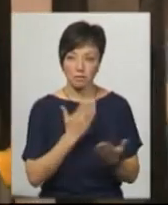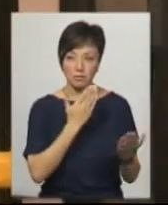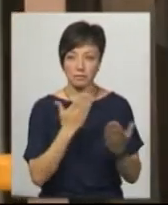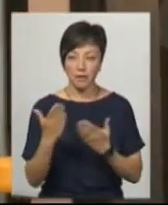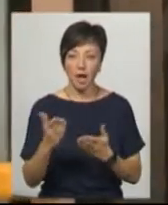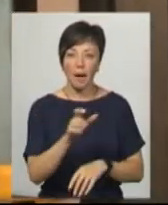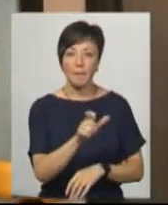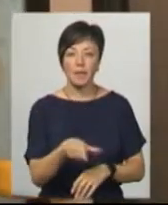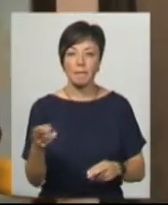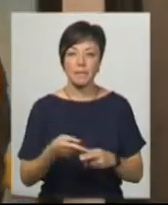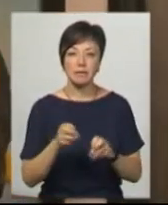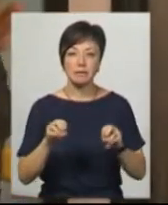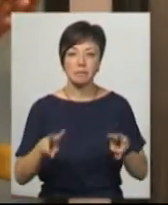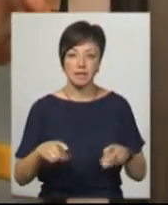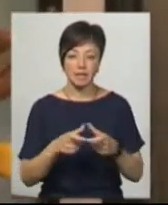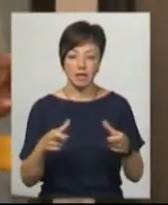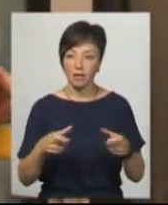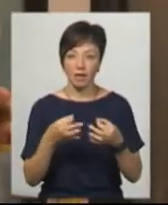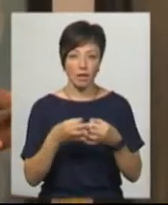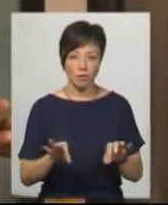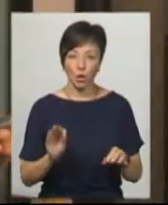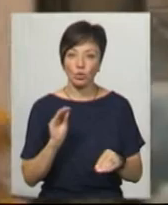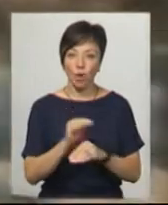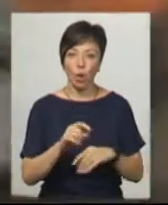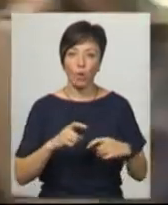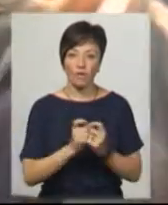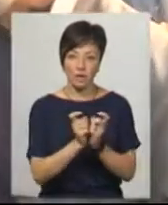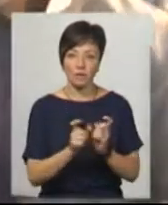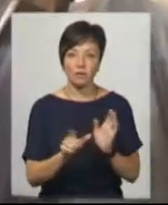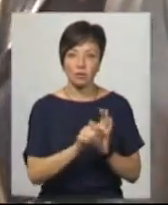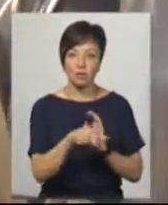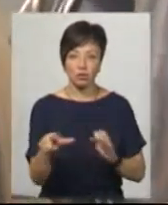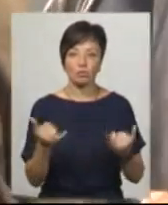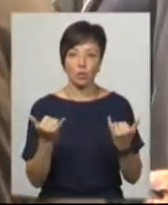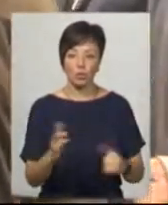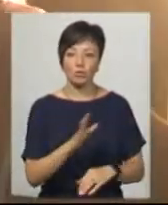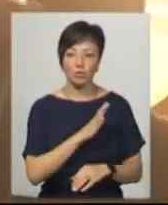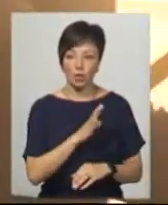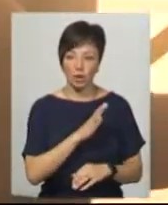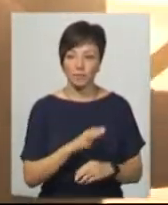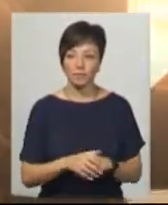Пасажирів без спецквитків у транспорт не пускає. Додає, що конфлікти з пасажирами сьогодні були. Я говорю,